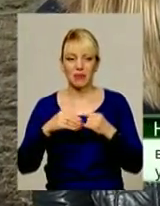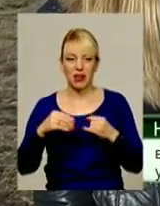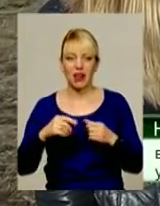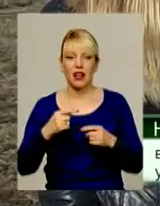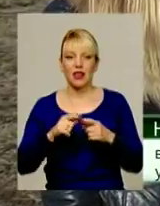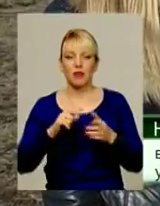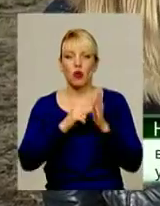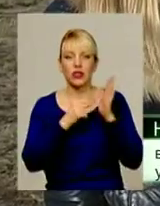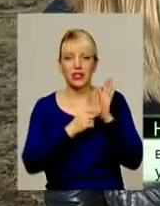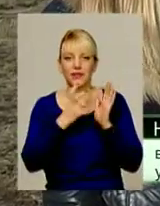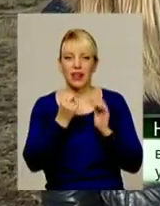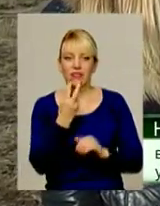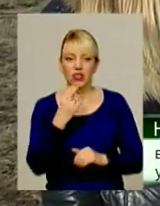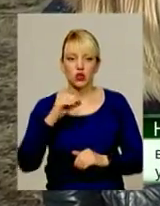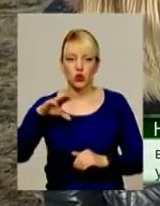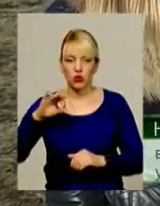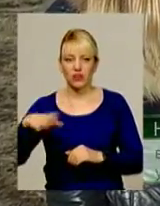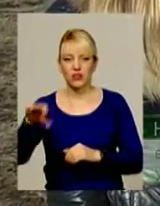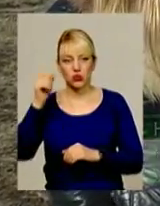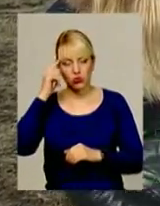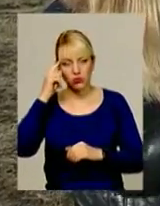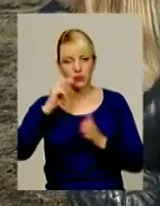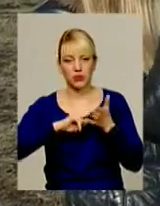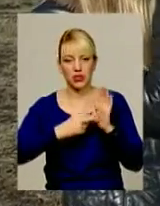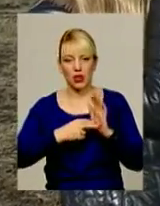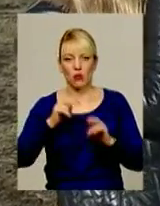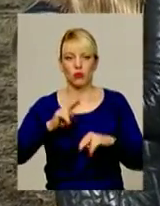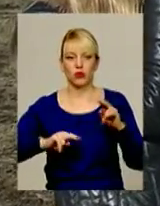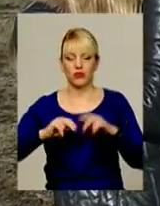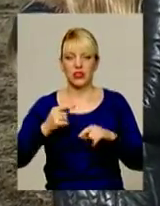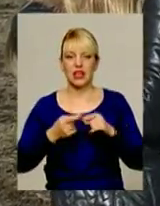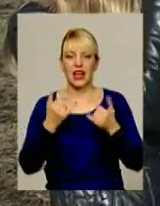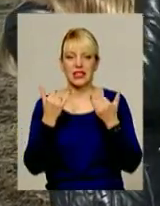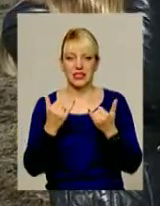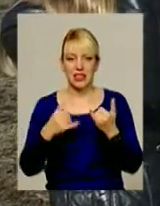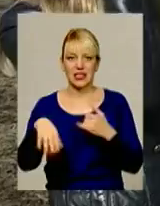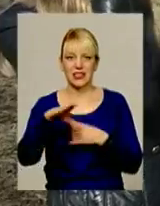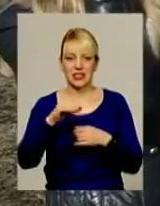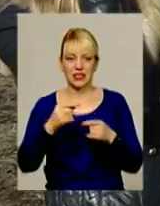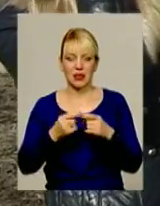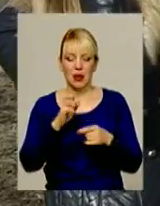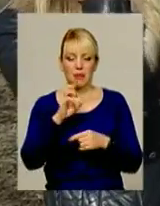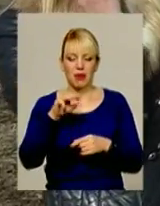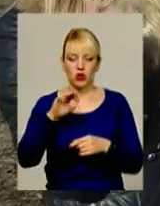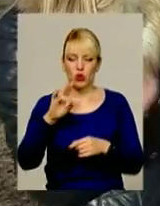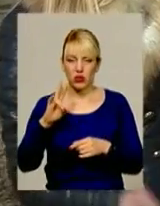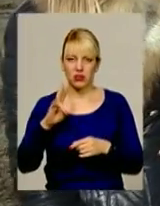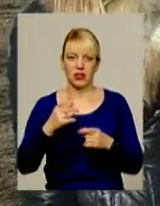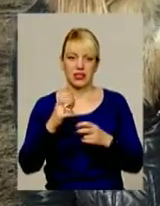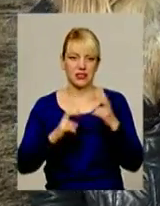собі в перспективі думали тут будуватися. А зараз цей бетонний вузол всім ніби перекрив дихання.